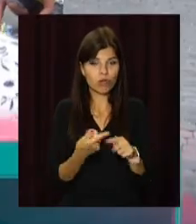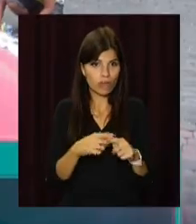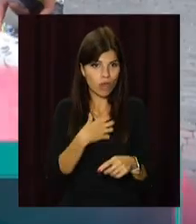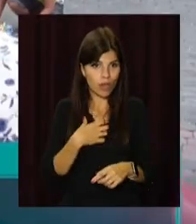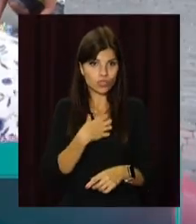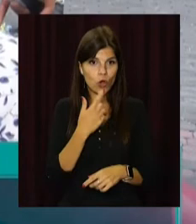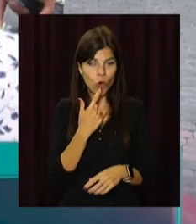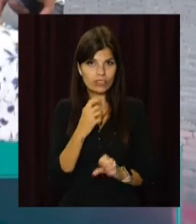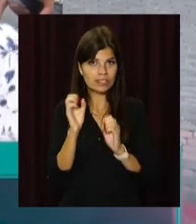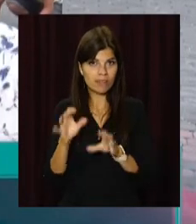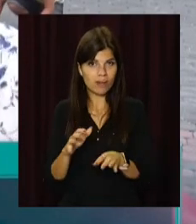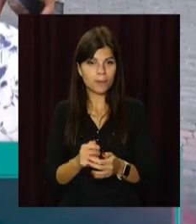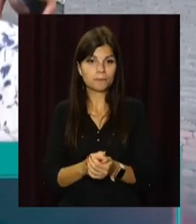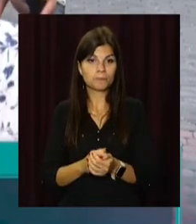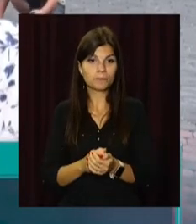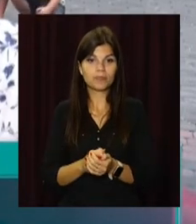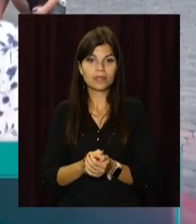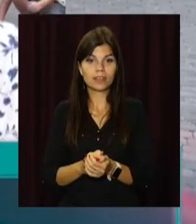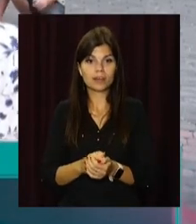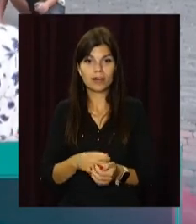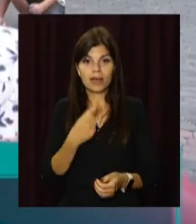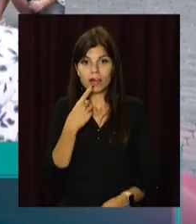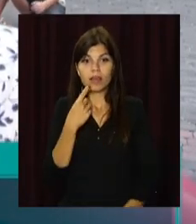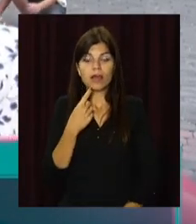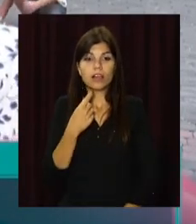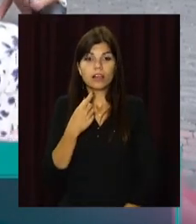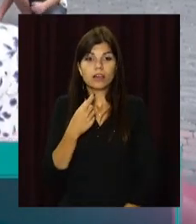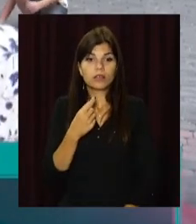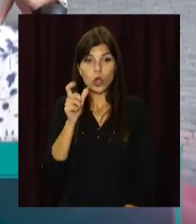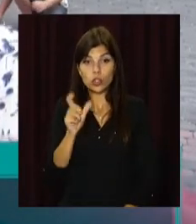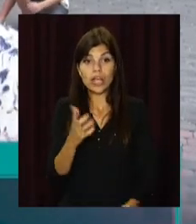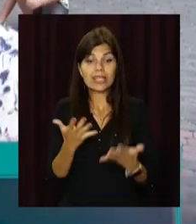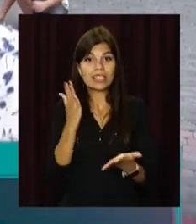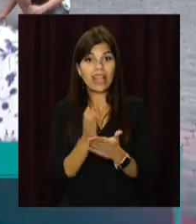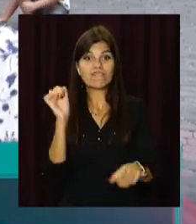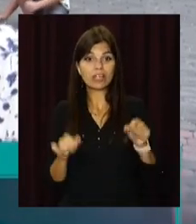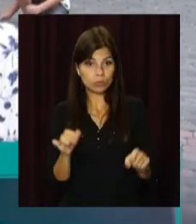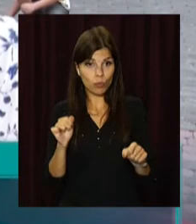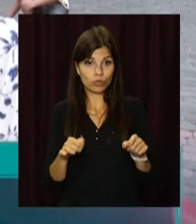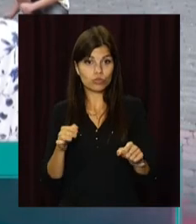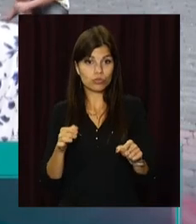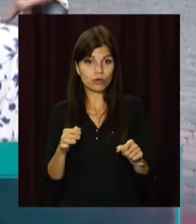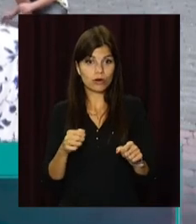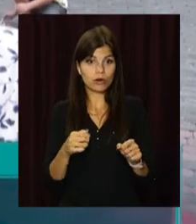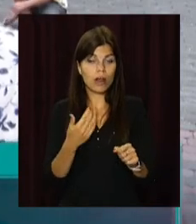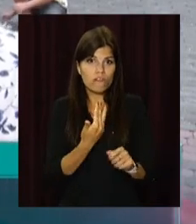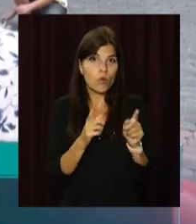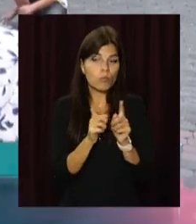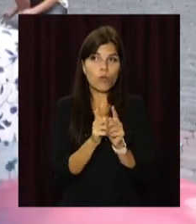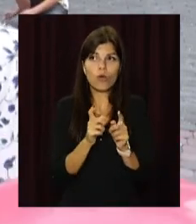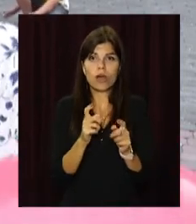важливо і кожен людина, якщо він має таку можливість, це його довг,